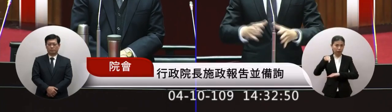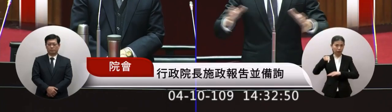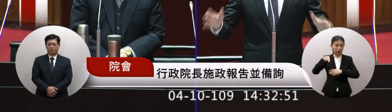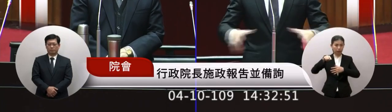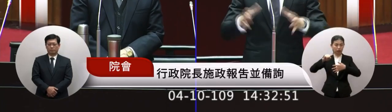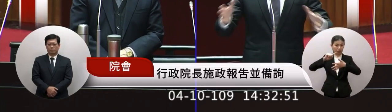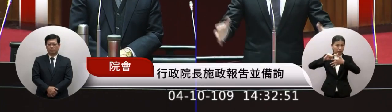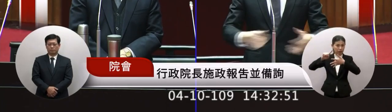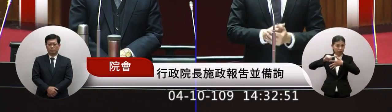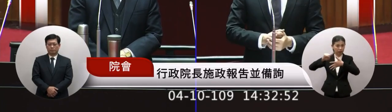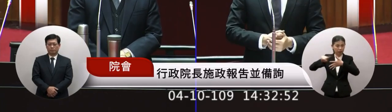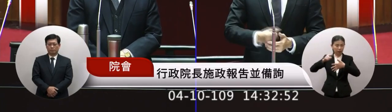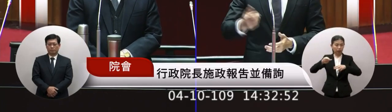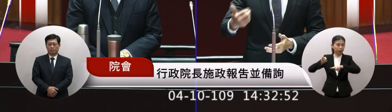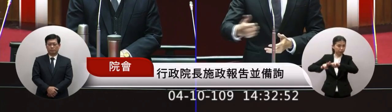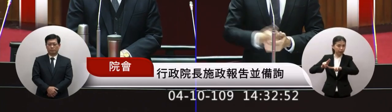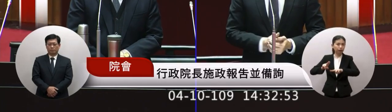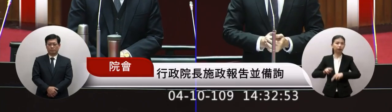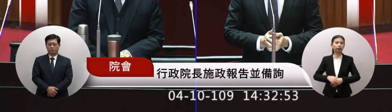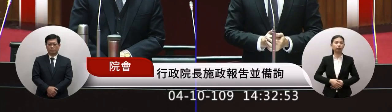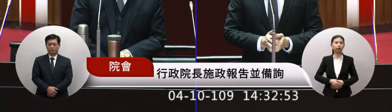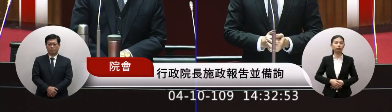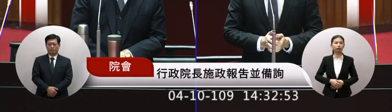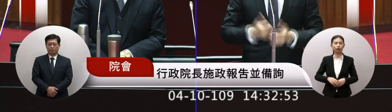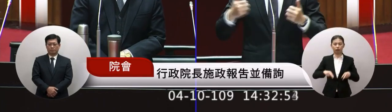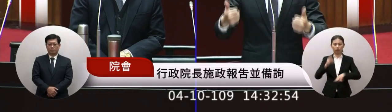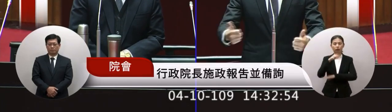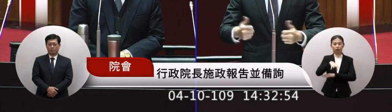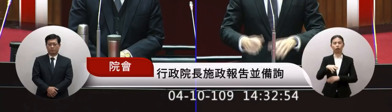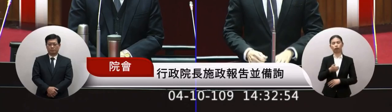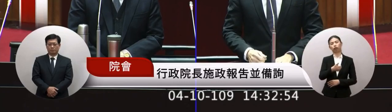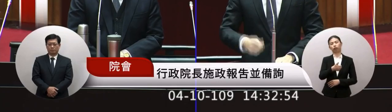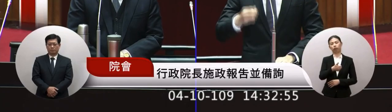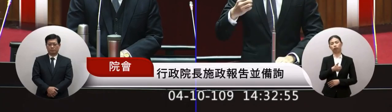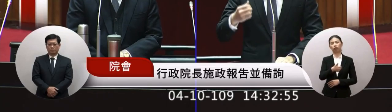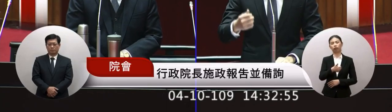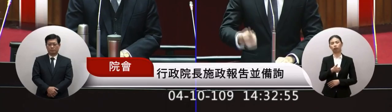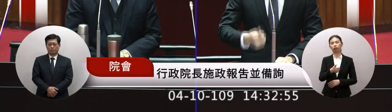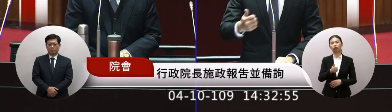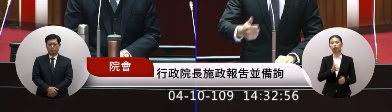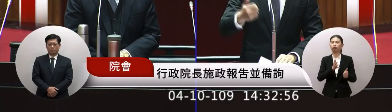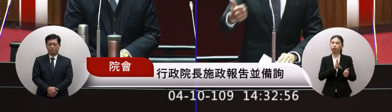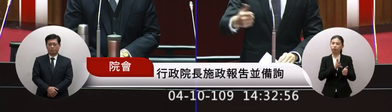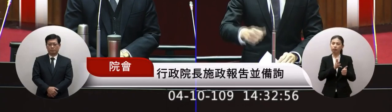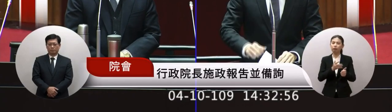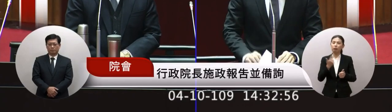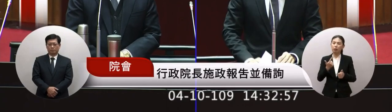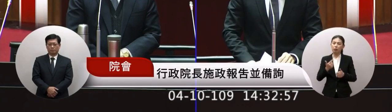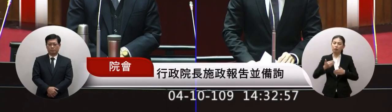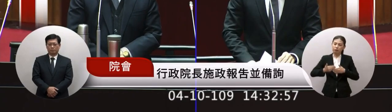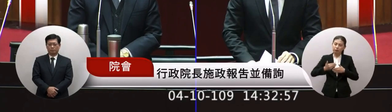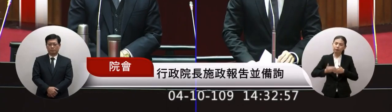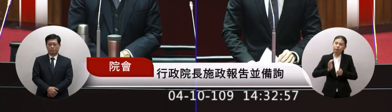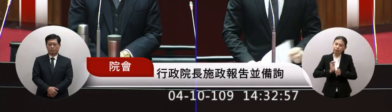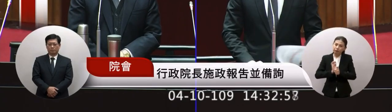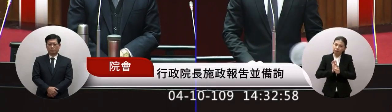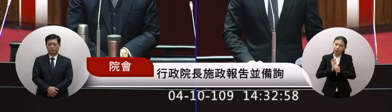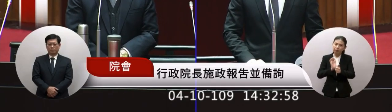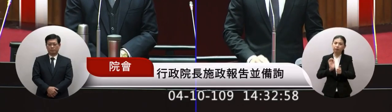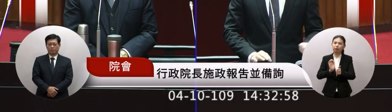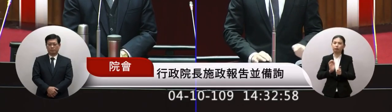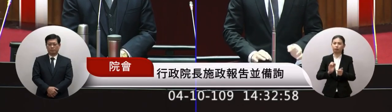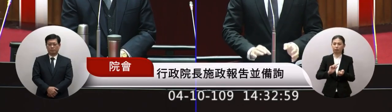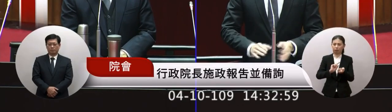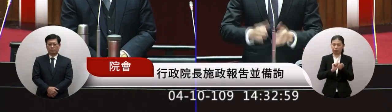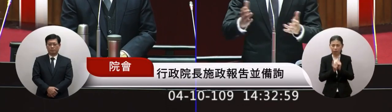不是說只有我們在這裡質詢也是行政院有我們這裡有辦法都可以一步一步推薦一些這個國家